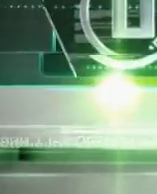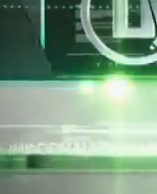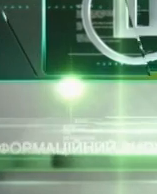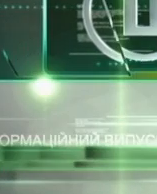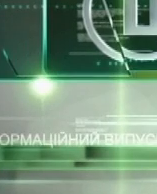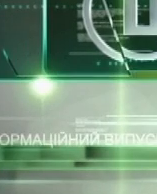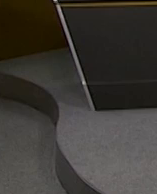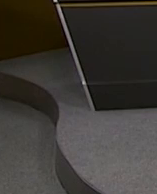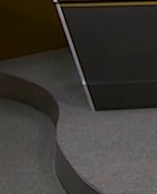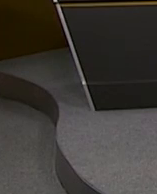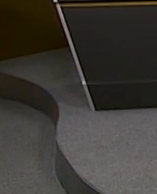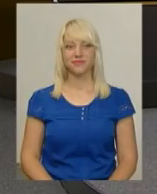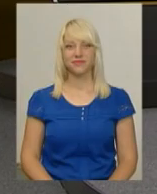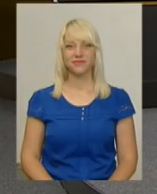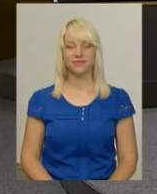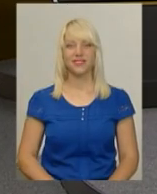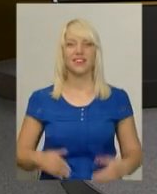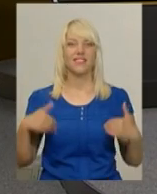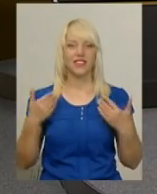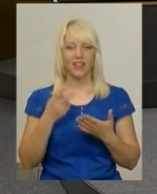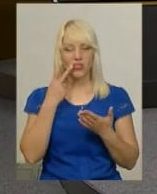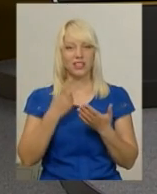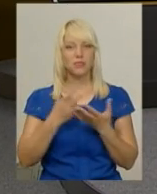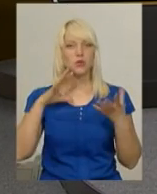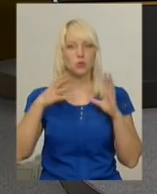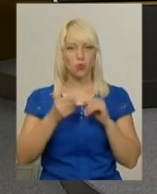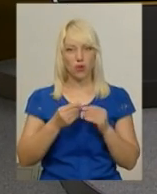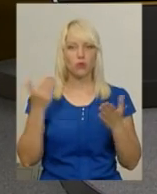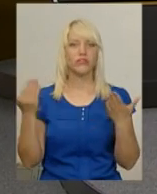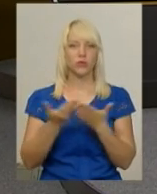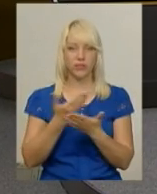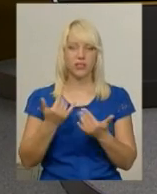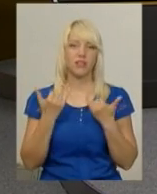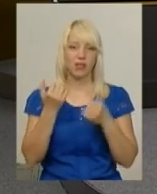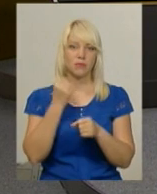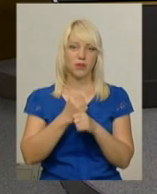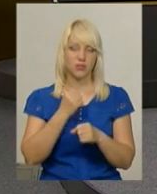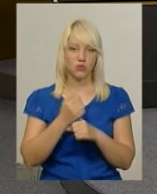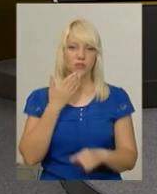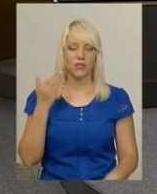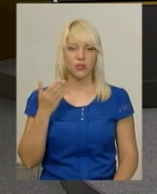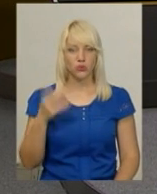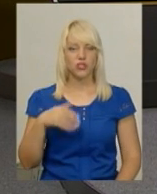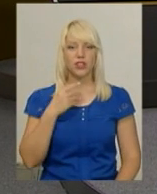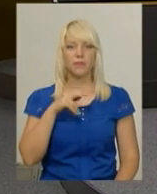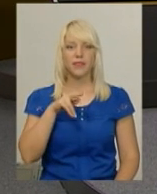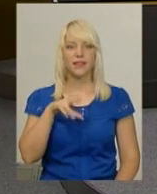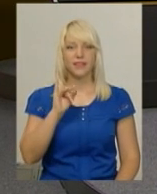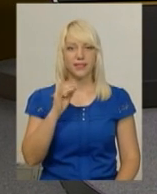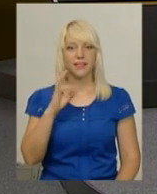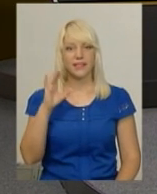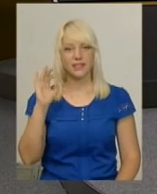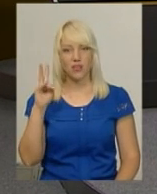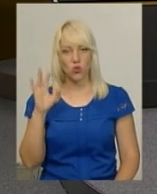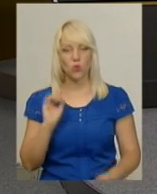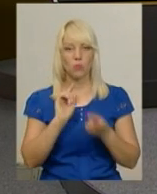Музика Вітаю, ви дивитесь підсумковий випуск новин. У студії для вас працюють ведуча Дарина Денисенко, переклад на